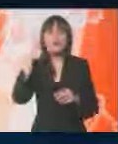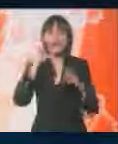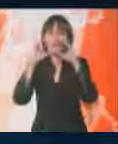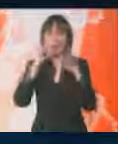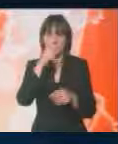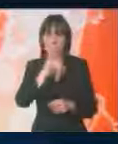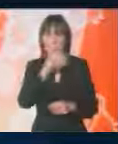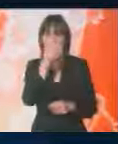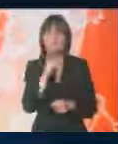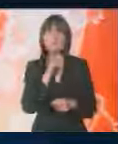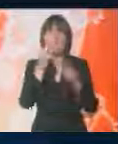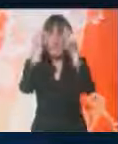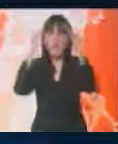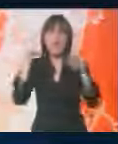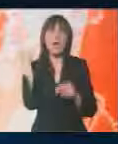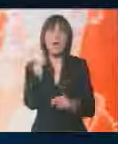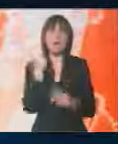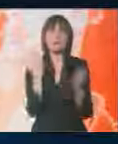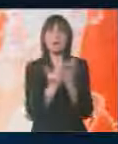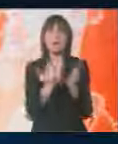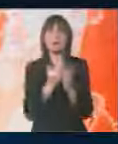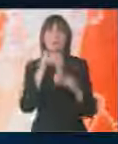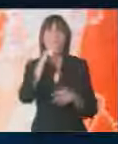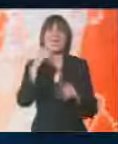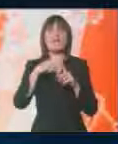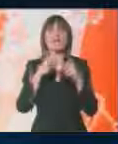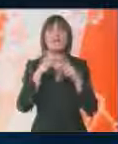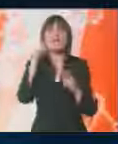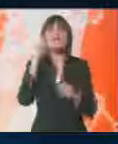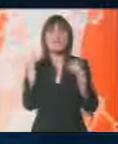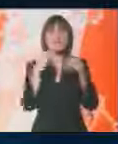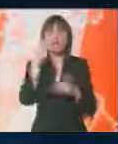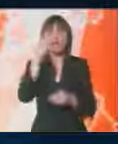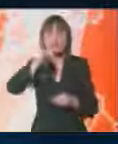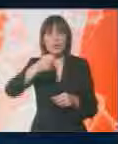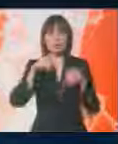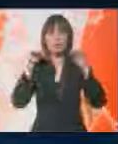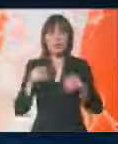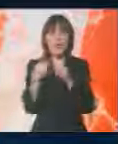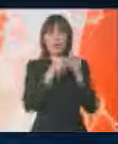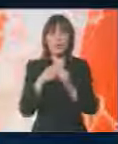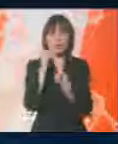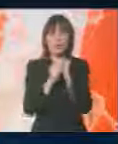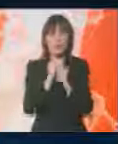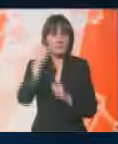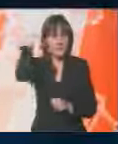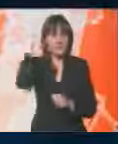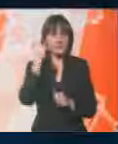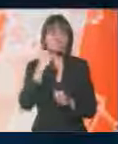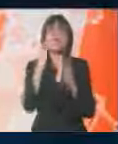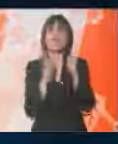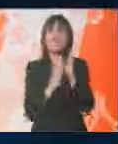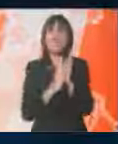U tim izveštajima koje je objavio britanski gardijan, Hashim Tači je opisan kao jedan od ključnih igrača organizovanog kriminala na Kosovu.